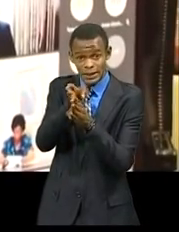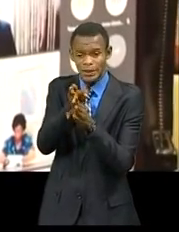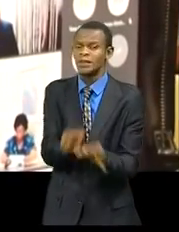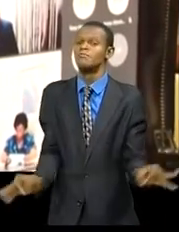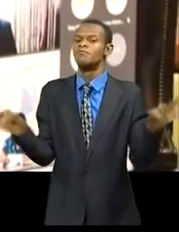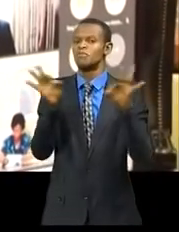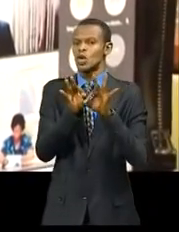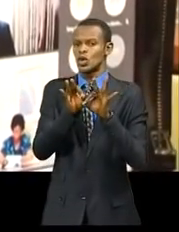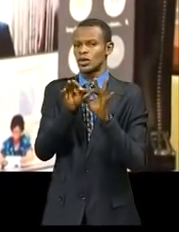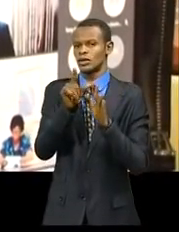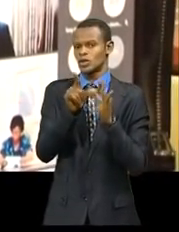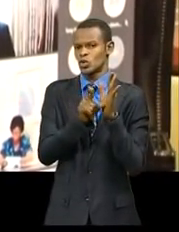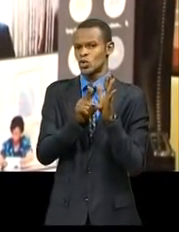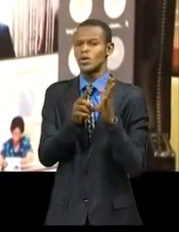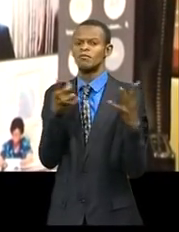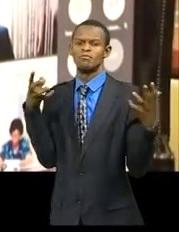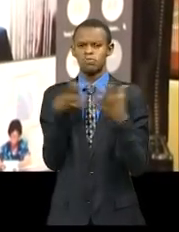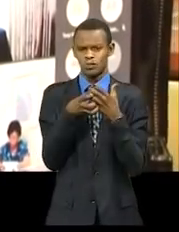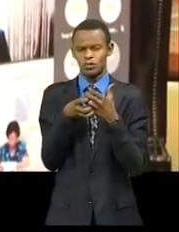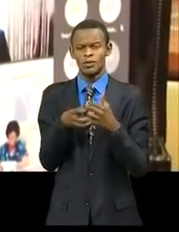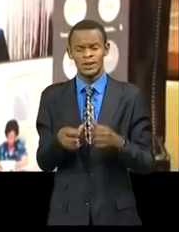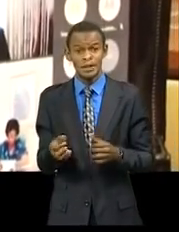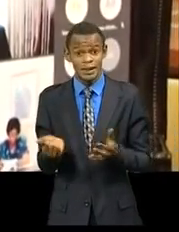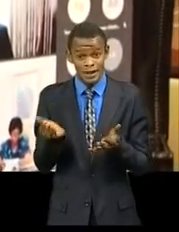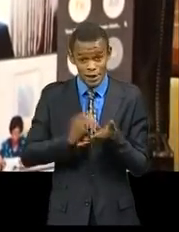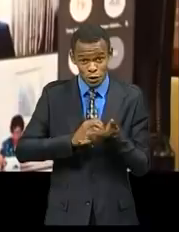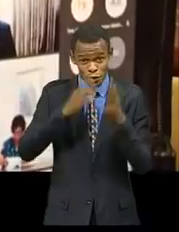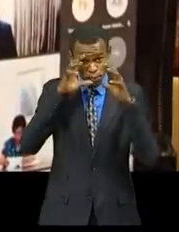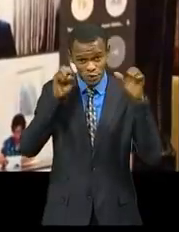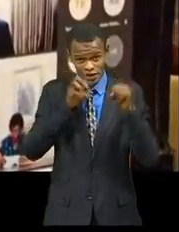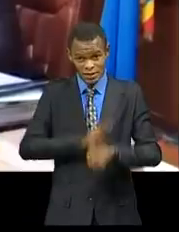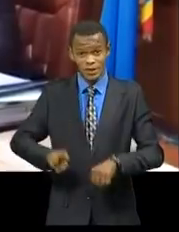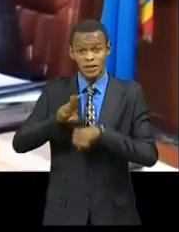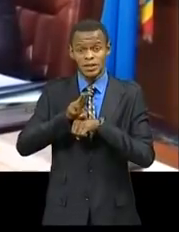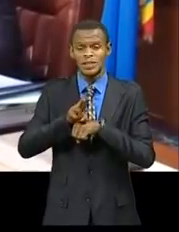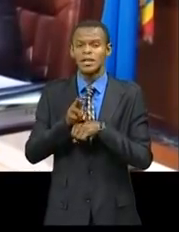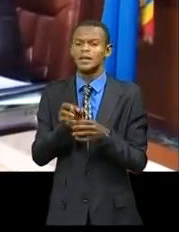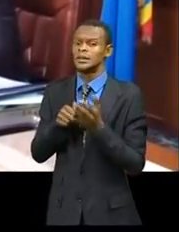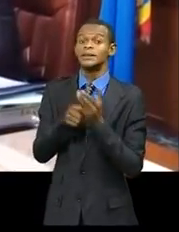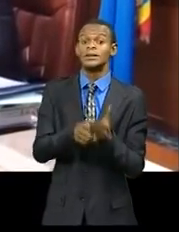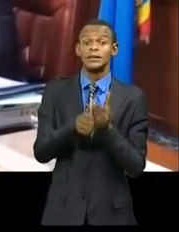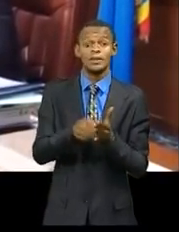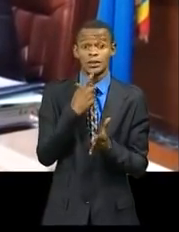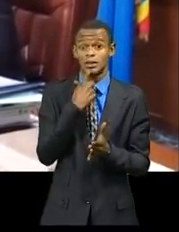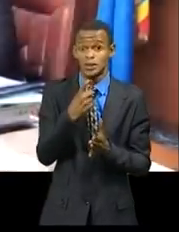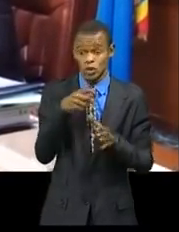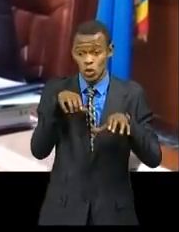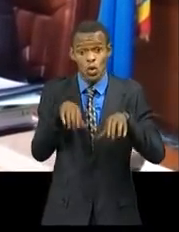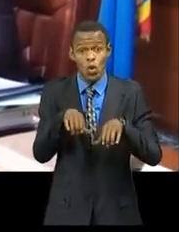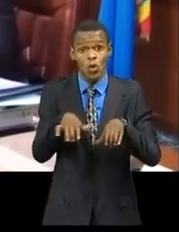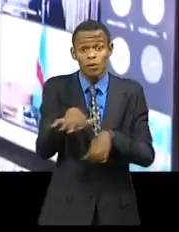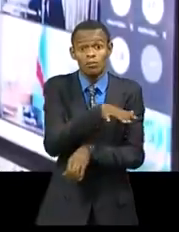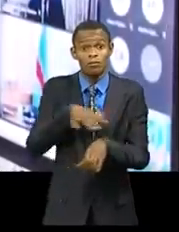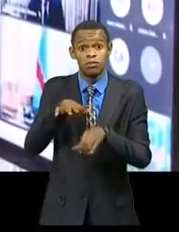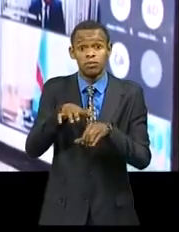insisté sur le fait que la République démocratique du Congo doit rester une terre d'accueil pour tous et une terre